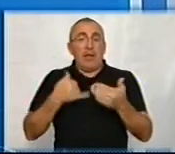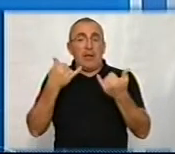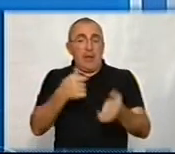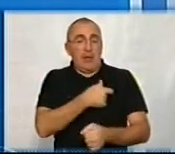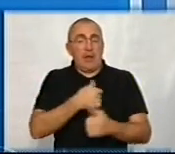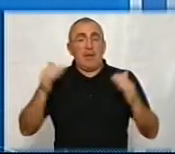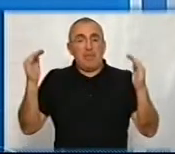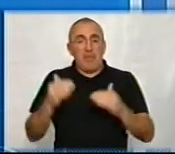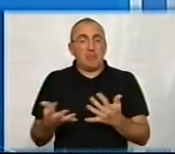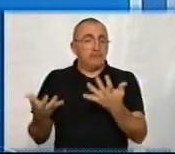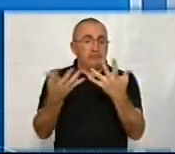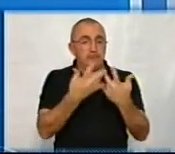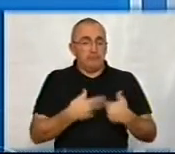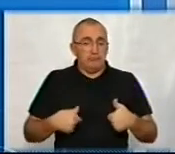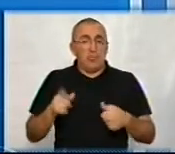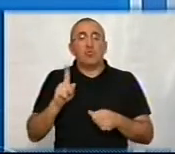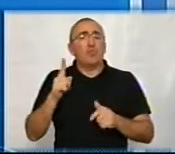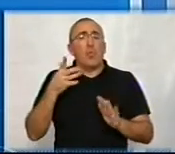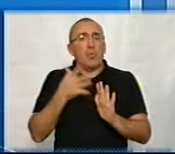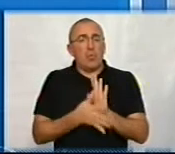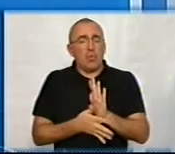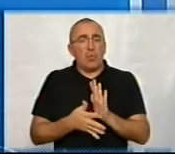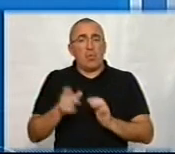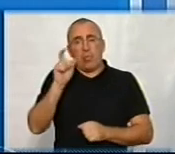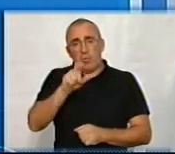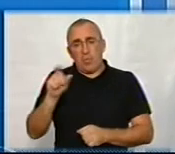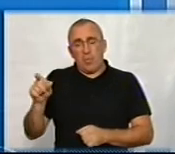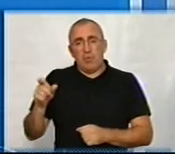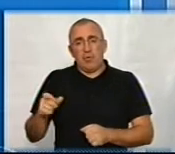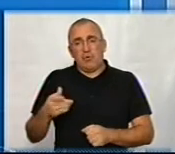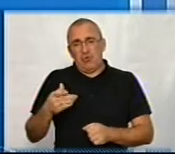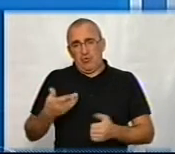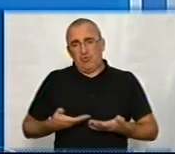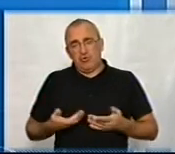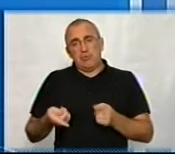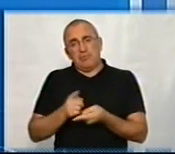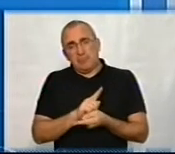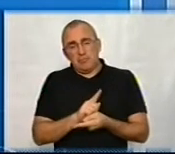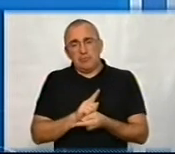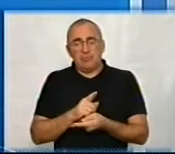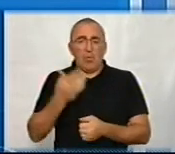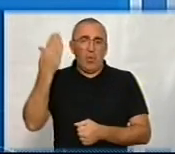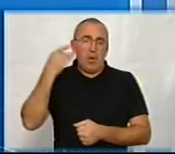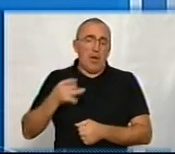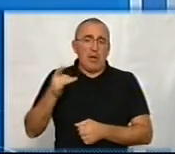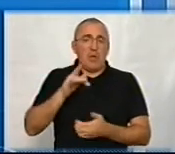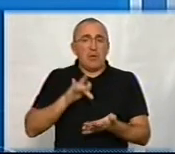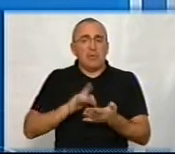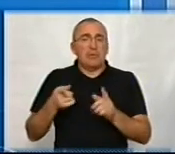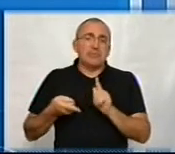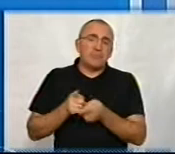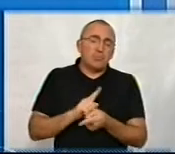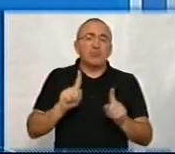їх зменшиться їхня кількість. Зрозуміло, що для жителів громад змінюється, що для жителів колишніх районних центрів